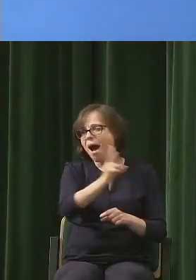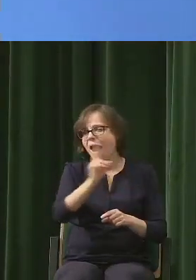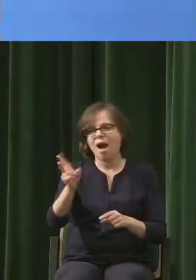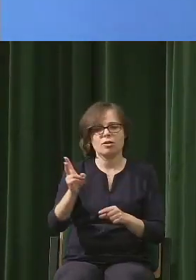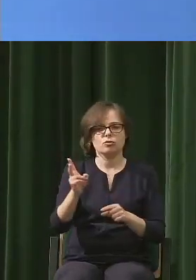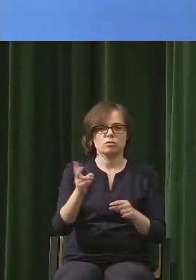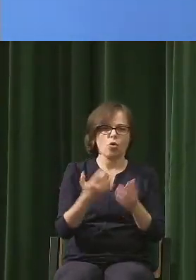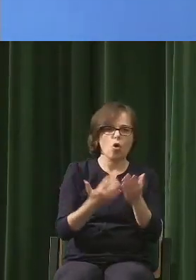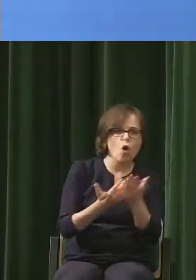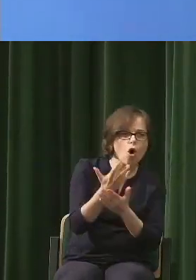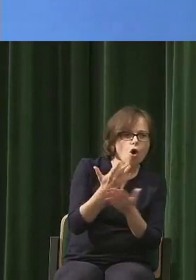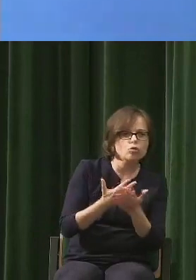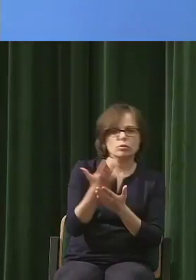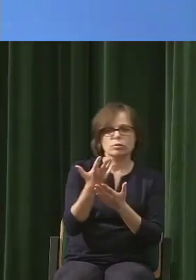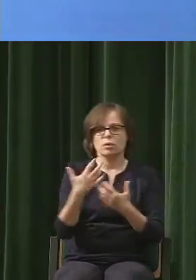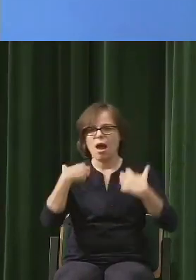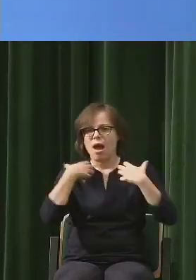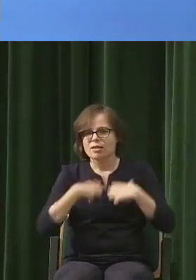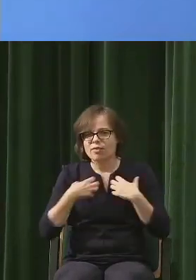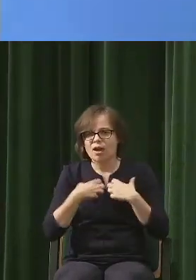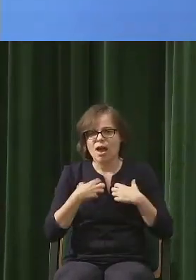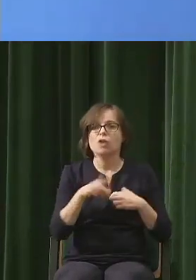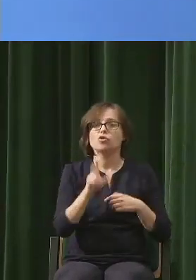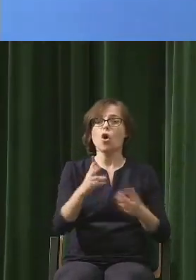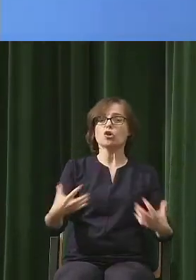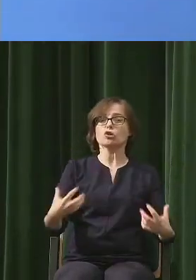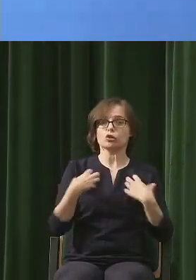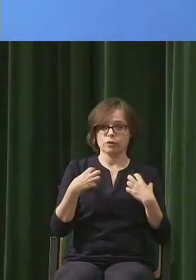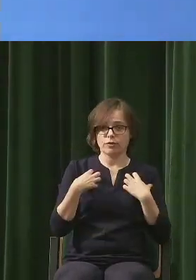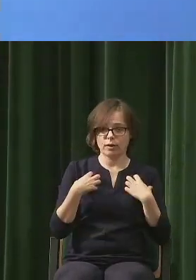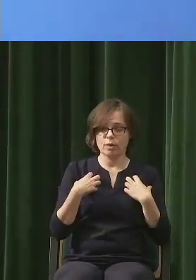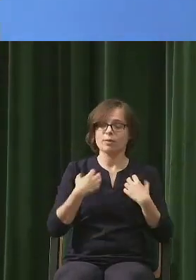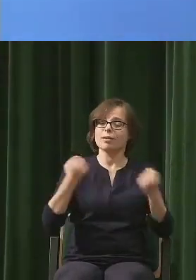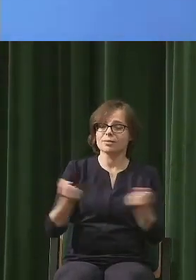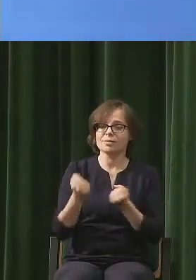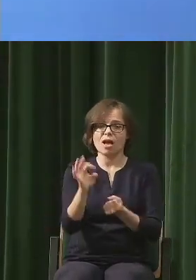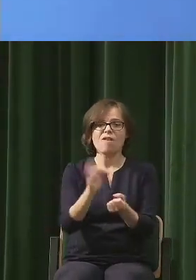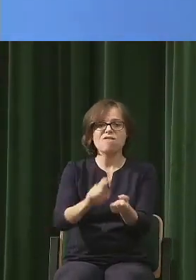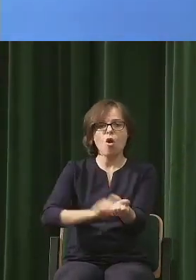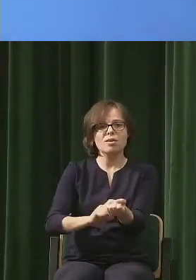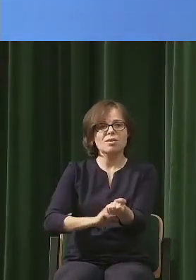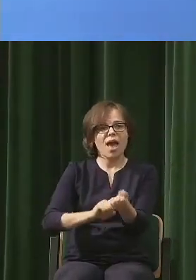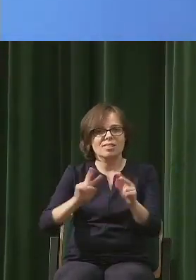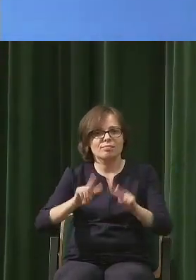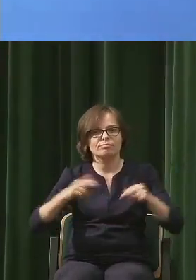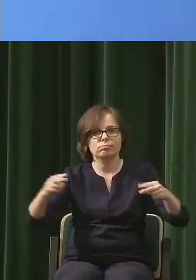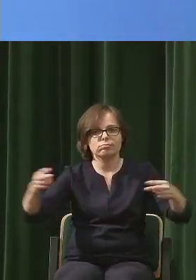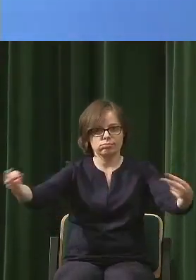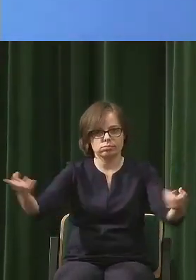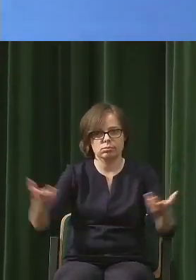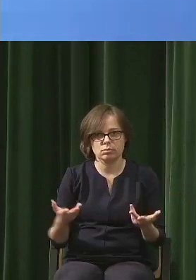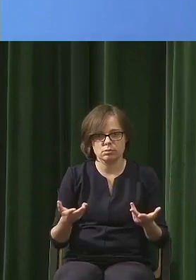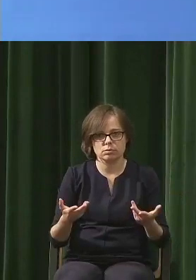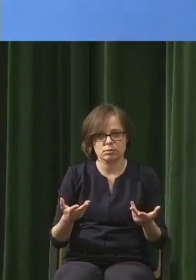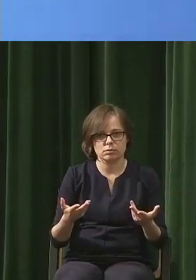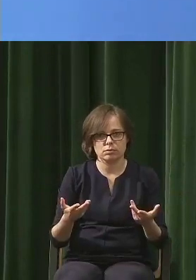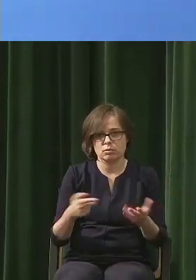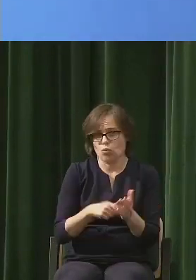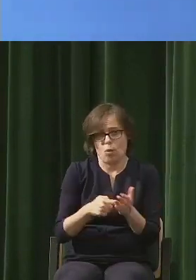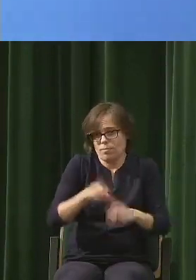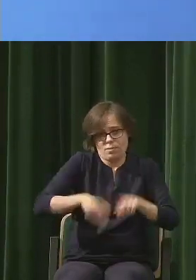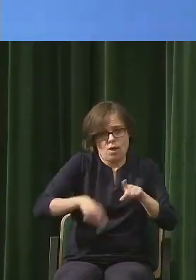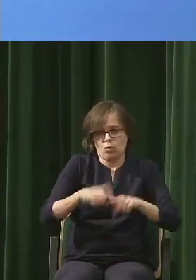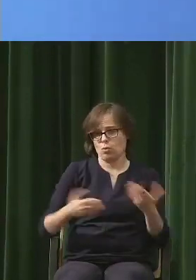roznieść swoje geny, czyli mówiąc z punktu widzenia biologii, jakby rozszerzyć swój areał osobnicy jest czymś